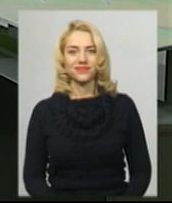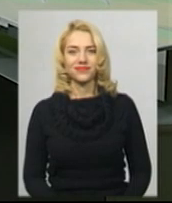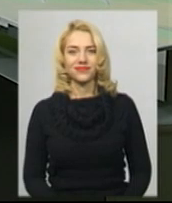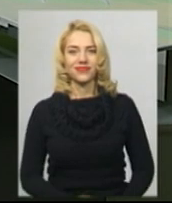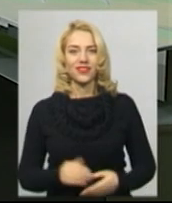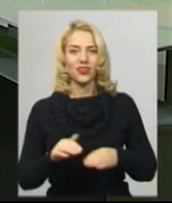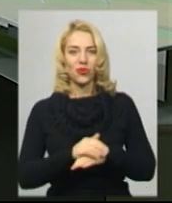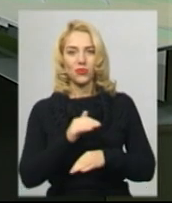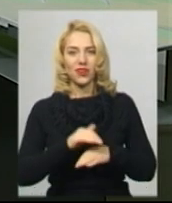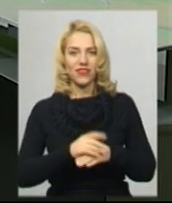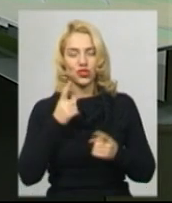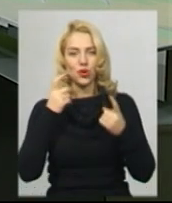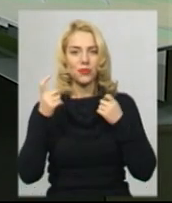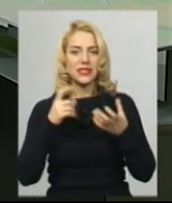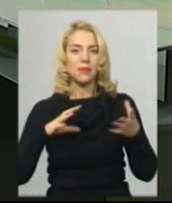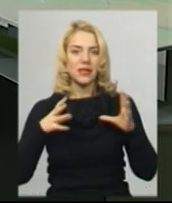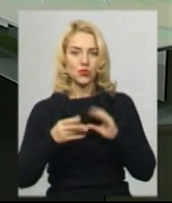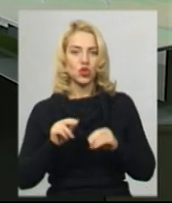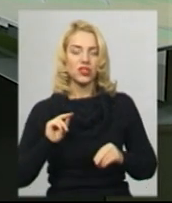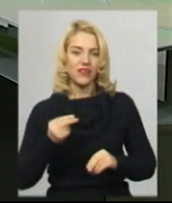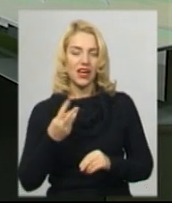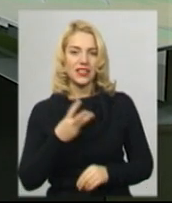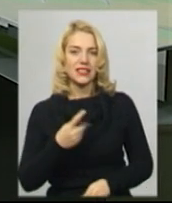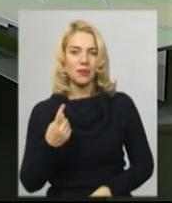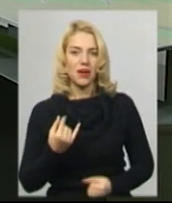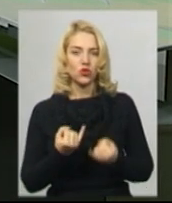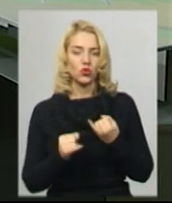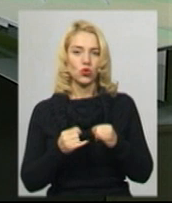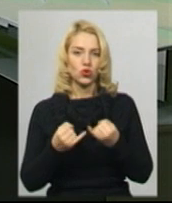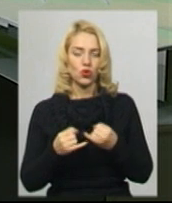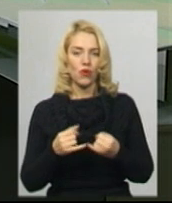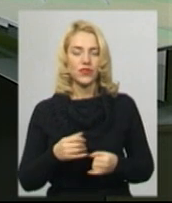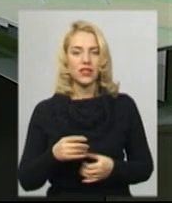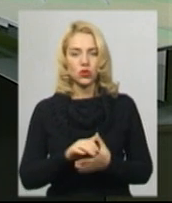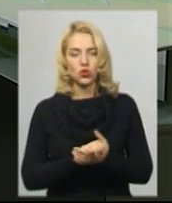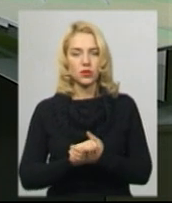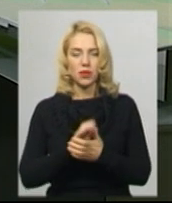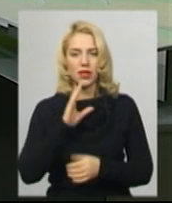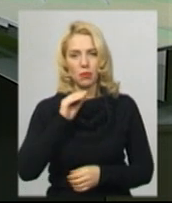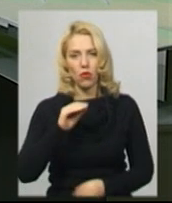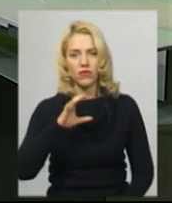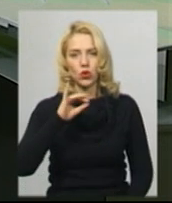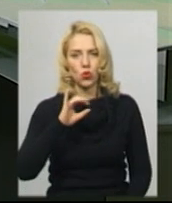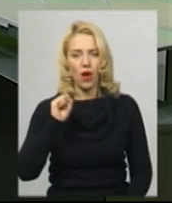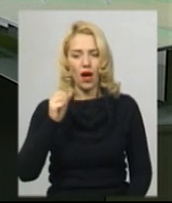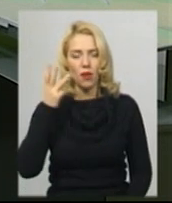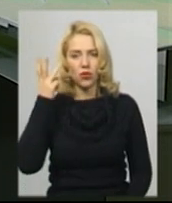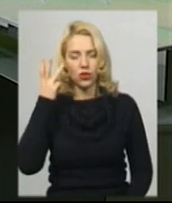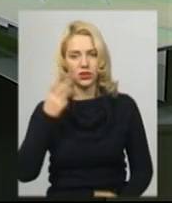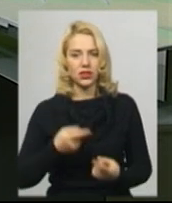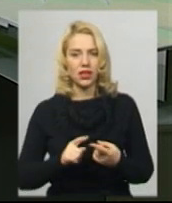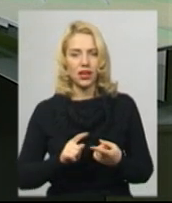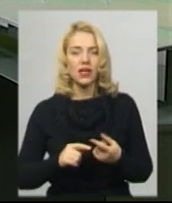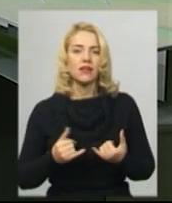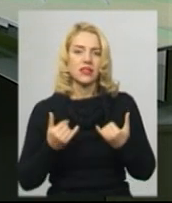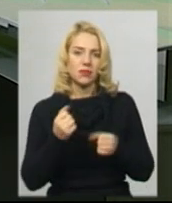Добрий вечір. З інформаційним підсумком четверга, 31 жовтня, в ефірі Суспільномовника Явподілля. Випуск новин в студії. Ведуча Світлана Поробок.